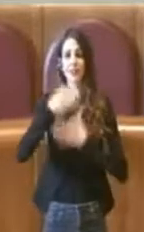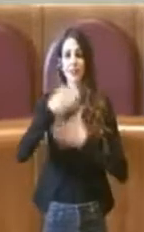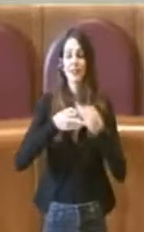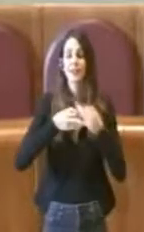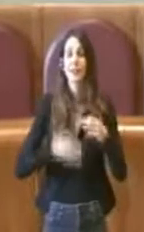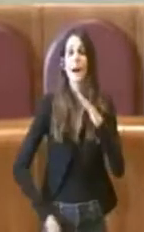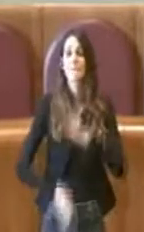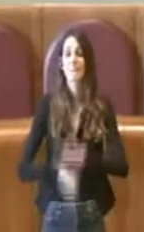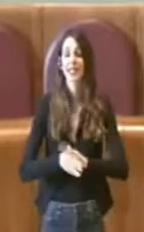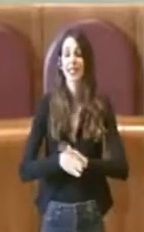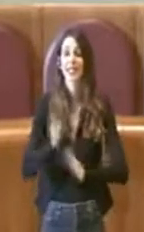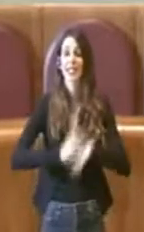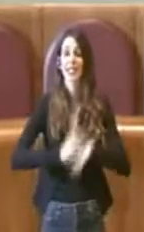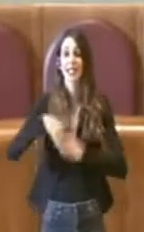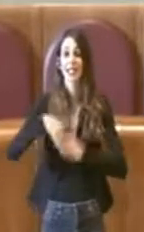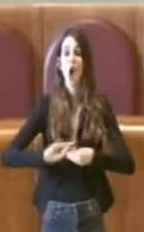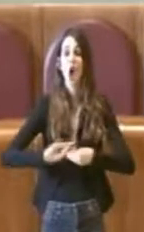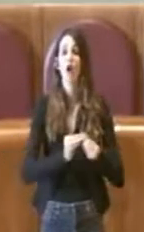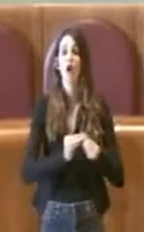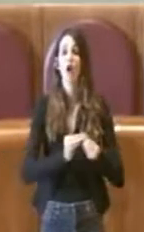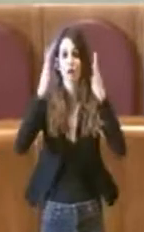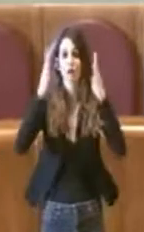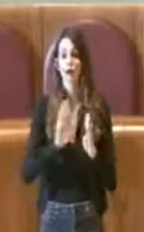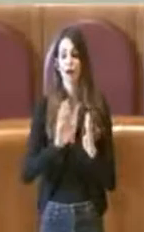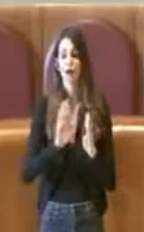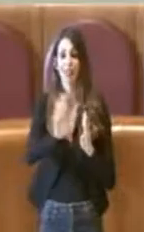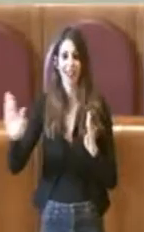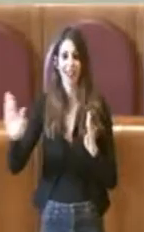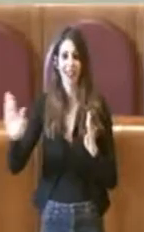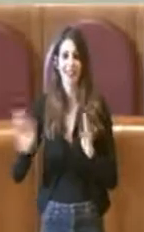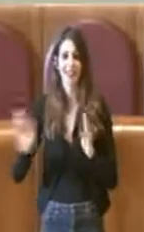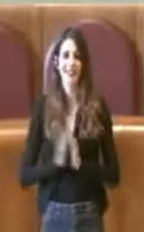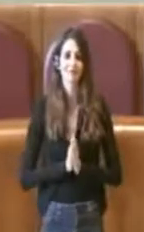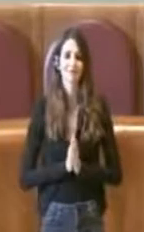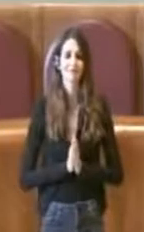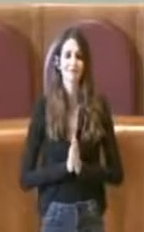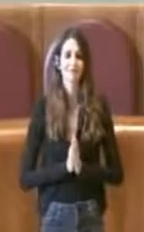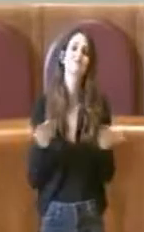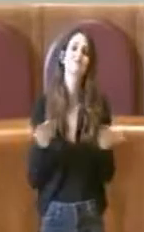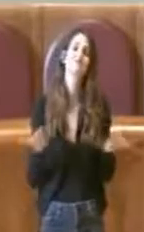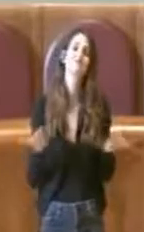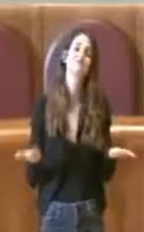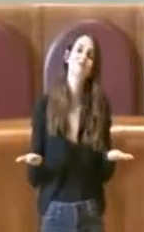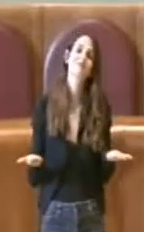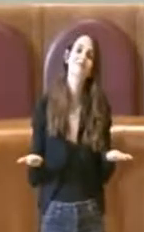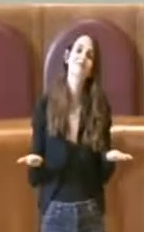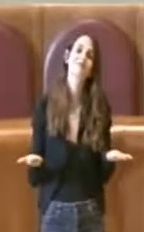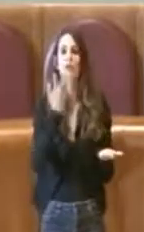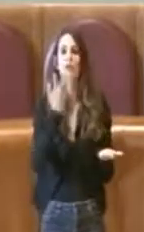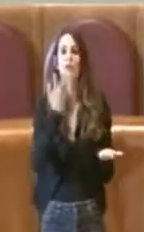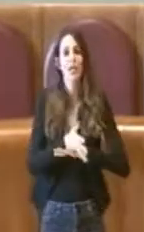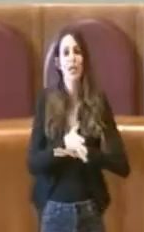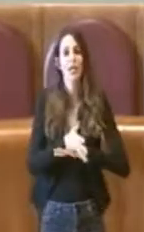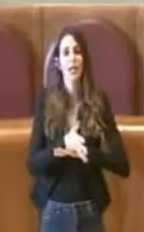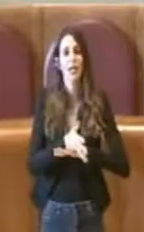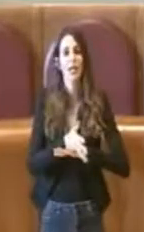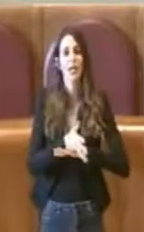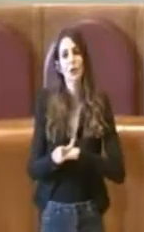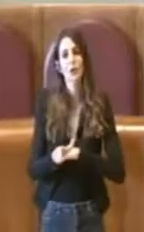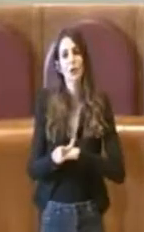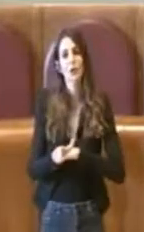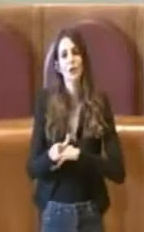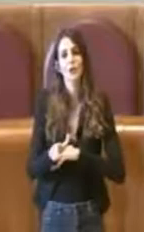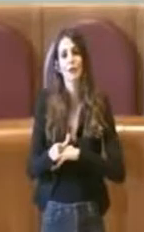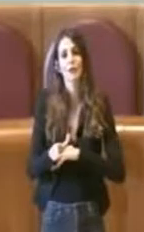costruzione della loro casa. Quindi mi correva l'obbligo a intervenire per chiarire anche